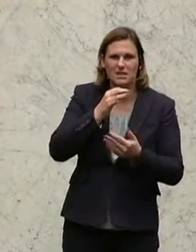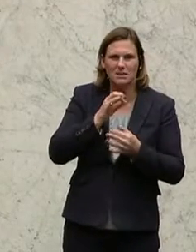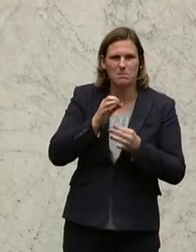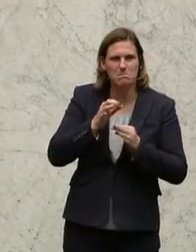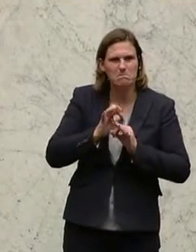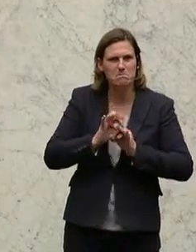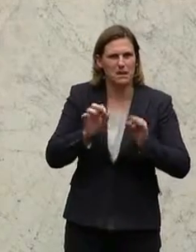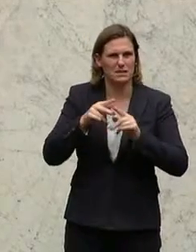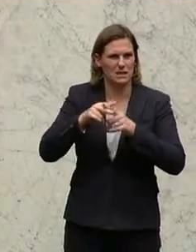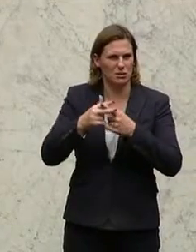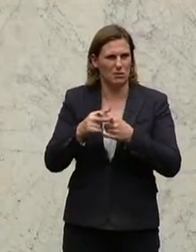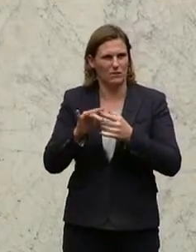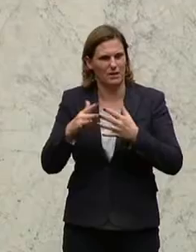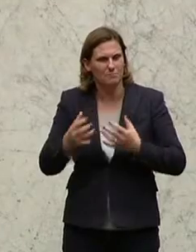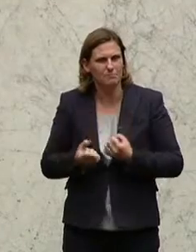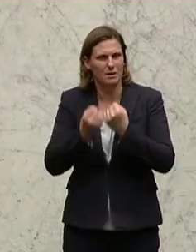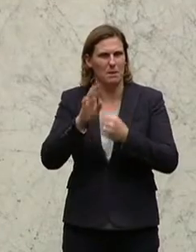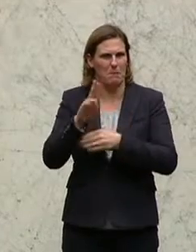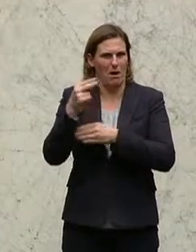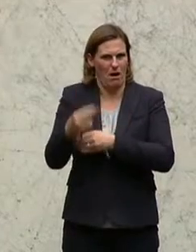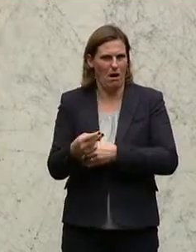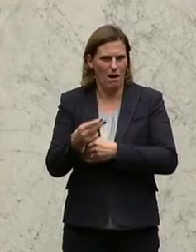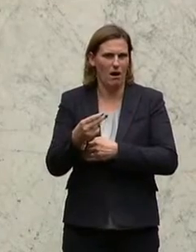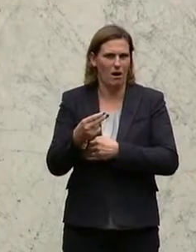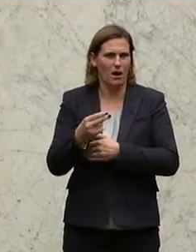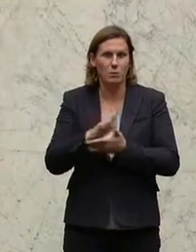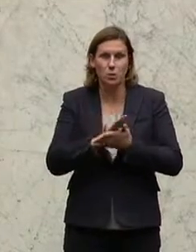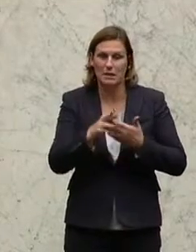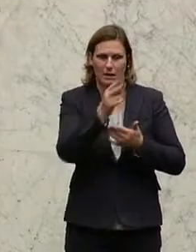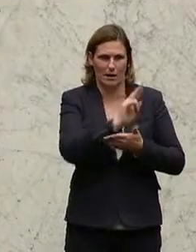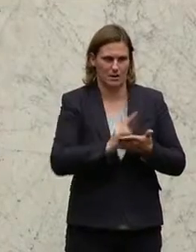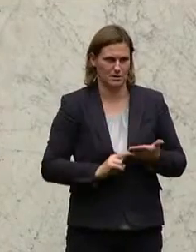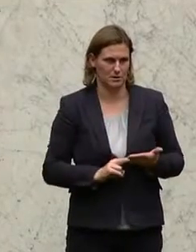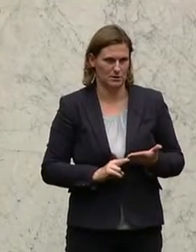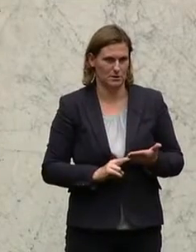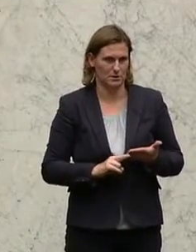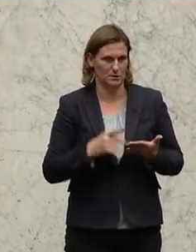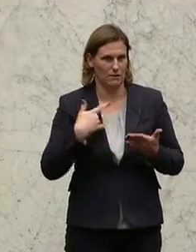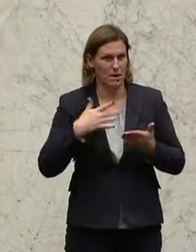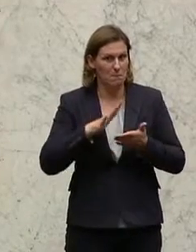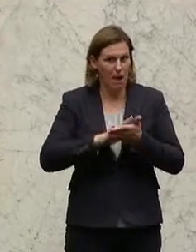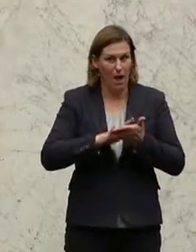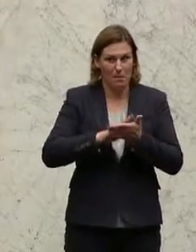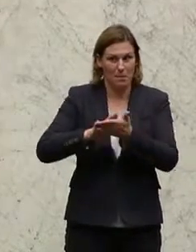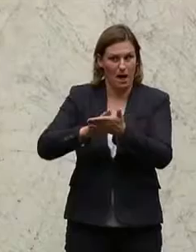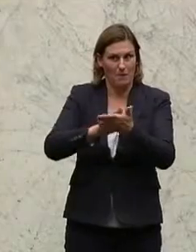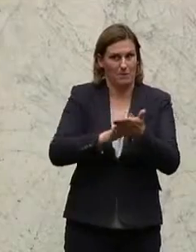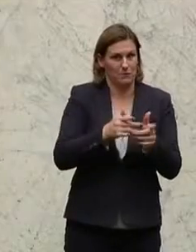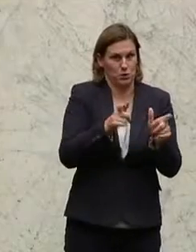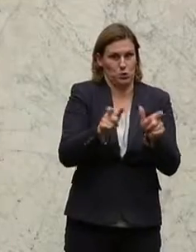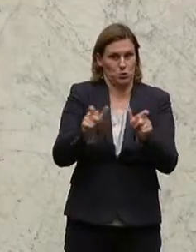die Aufrechterhaltung von Bezirkshauptmannschaften. Das habe ich noch nirgends gelesen, dass Aufrechterhaltung von Bezirkshauptmannschaften eine